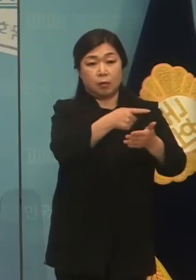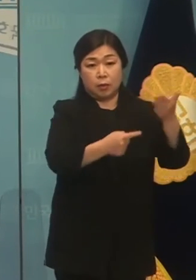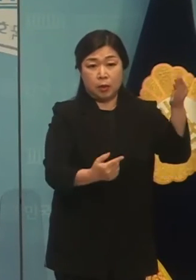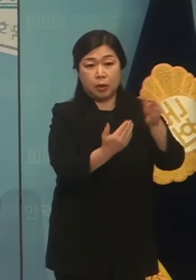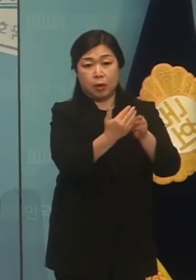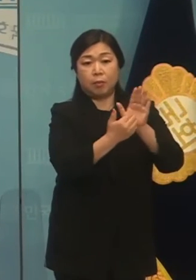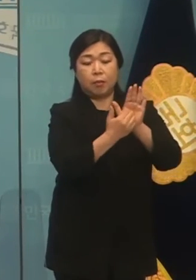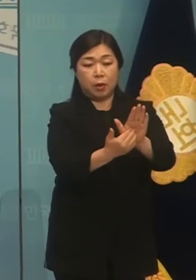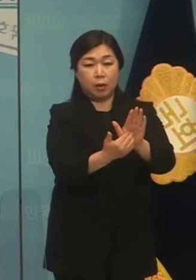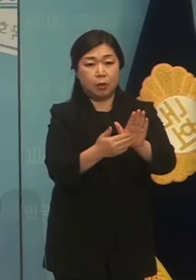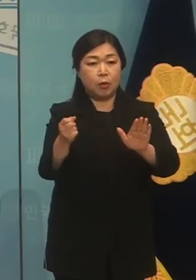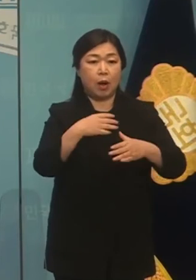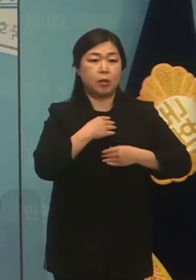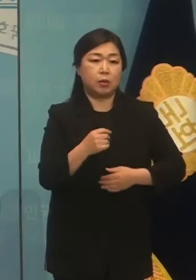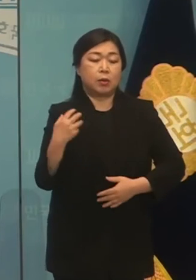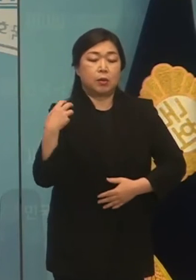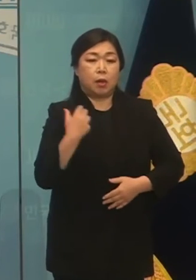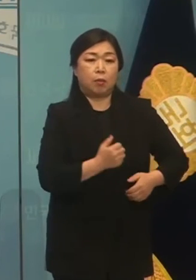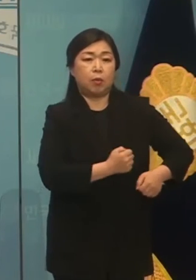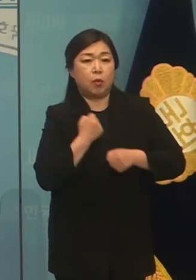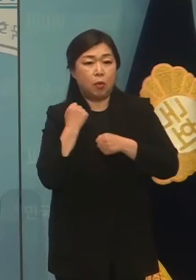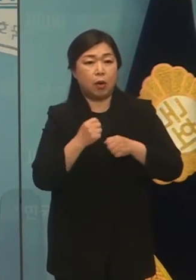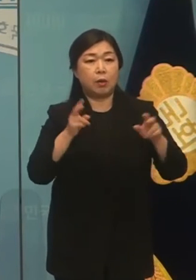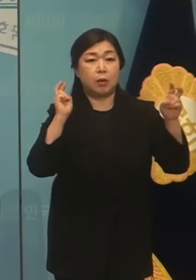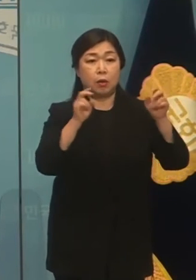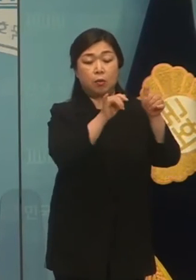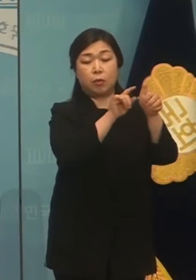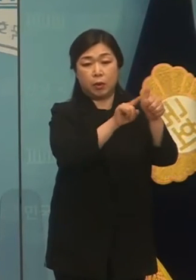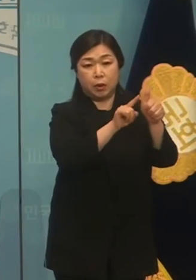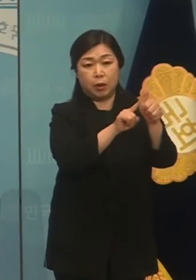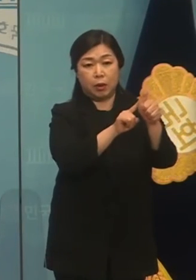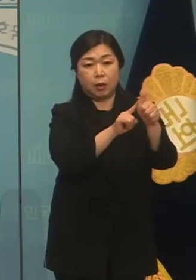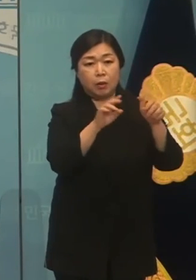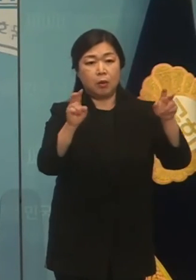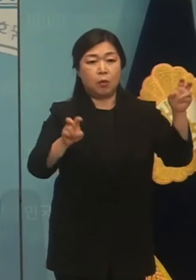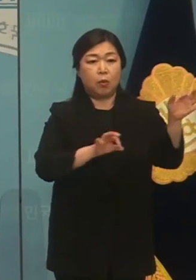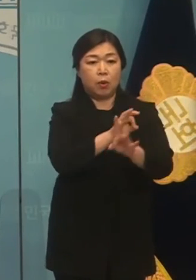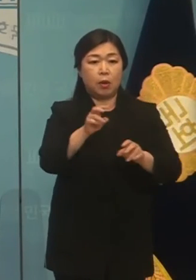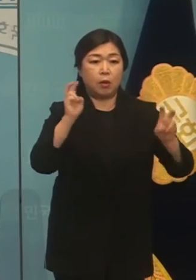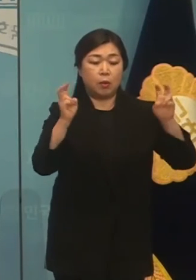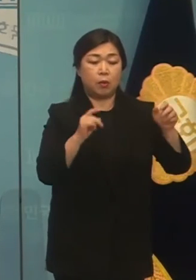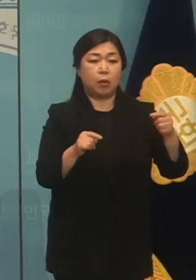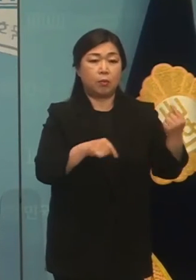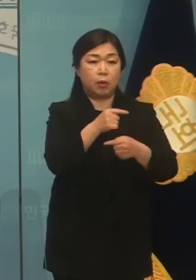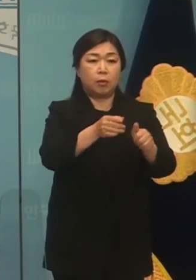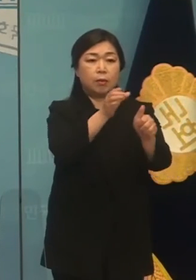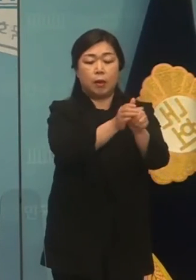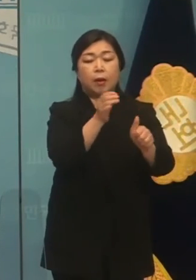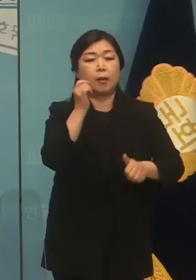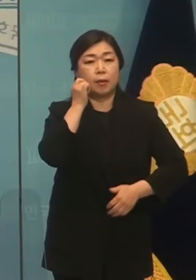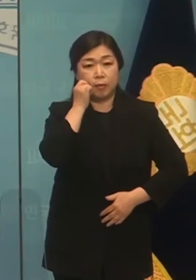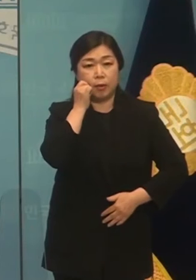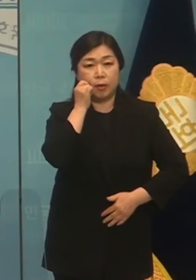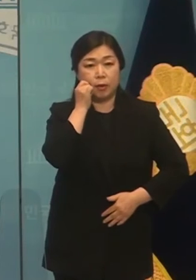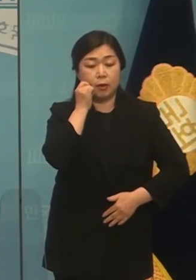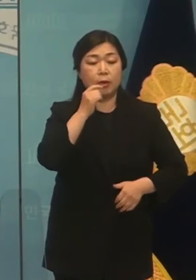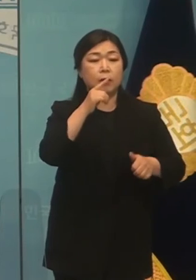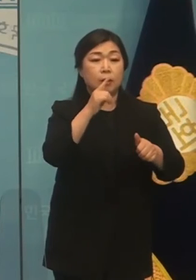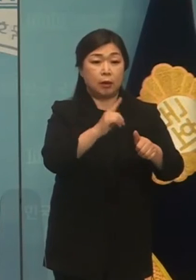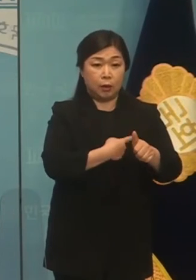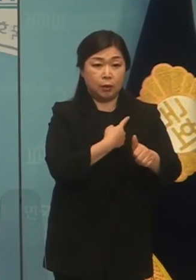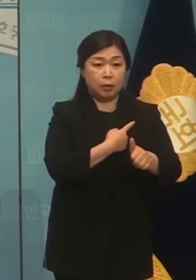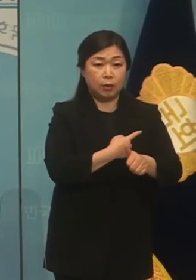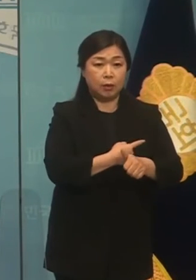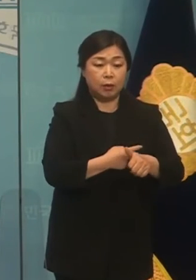안전시킵에 소홀한 기업인에게 더 이상 기업 경영을 맡겨서는 안 됩니다. 당연히 살인교